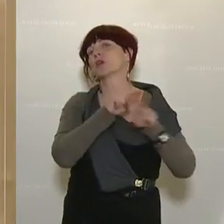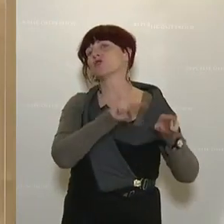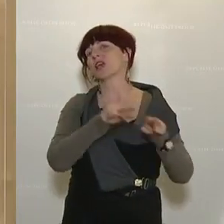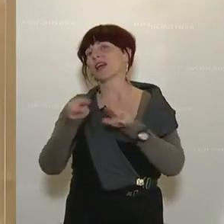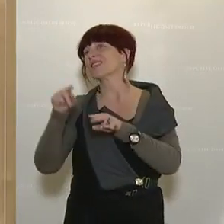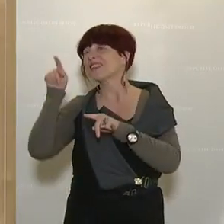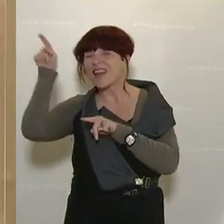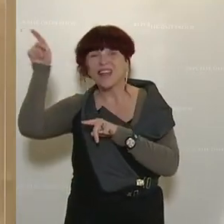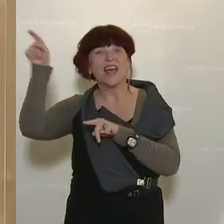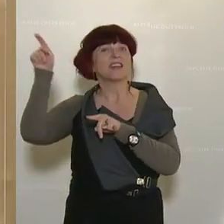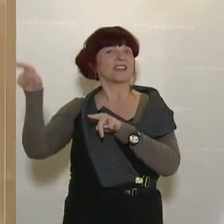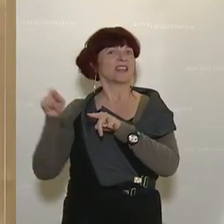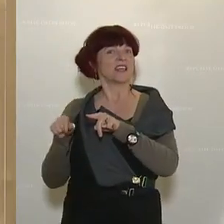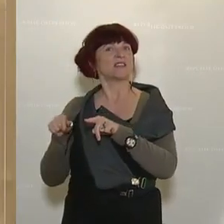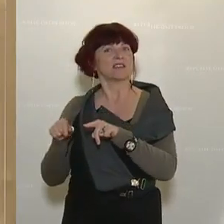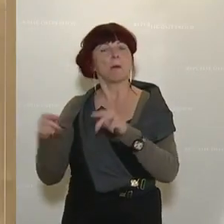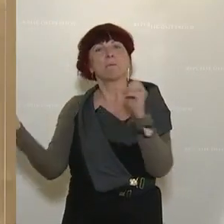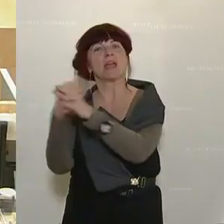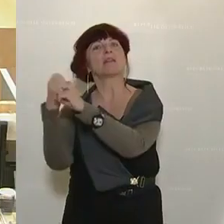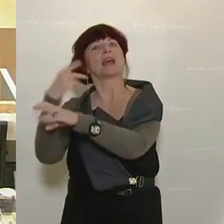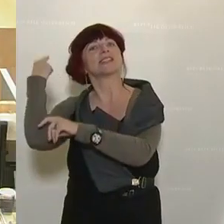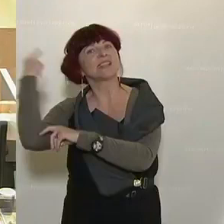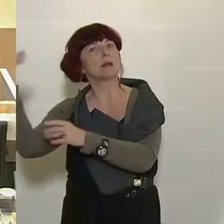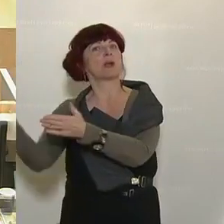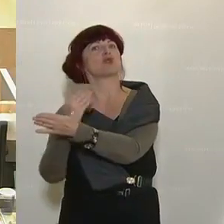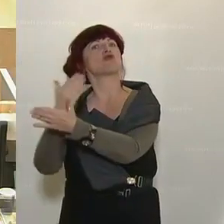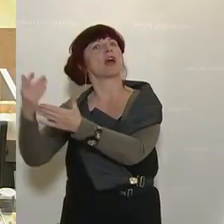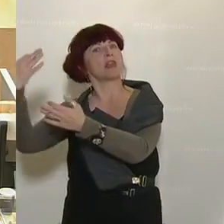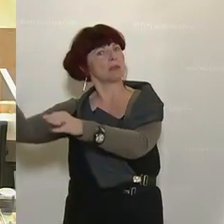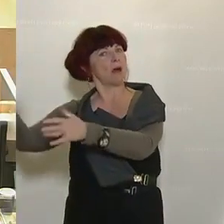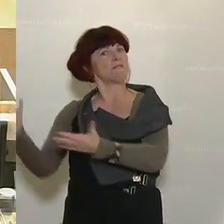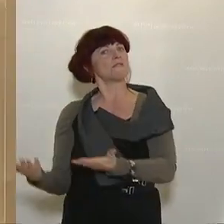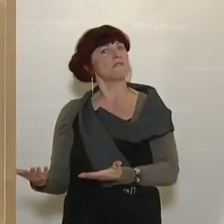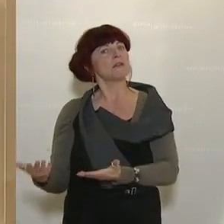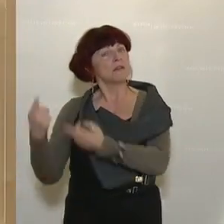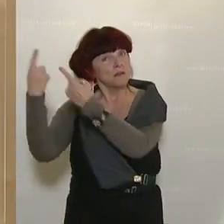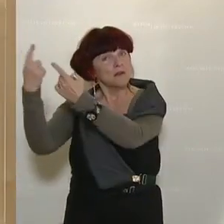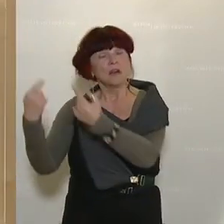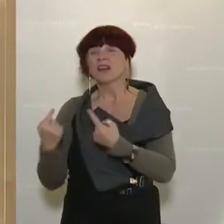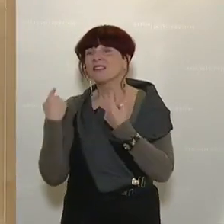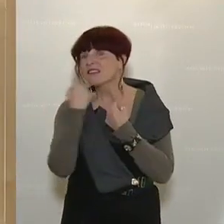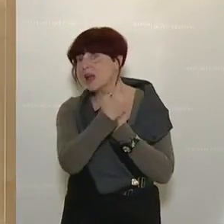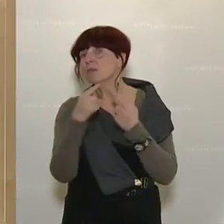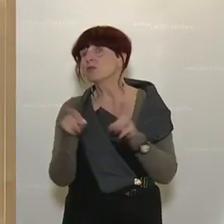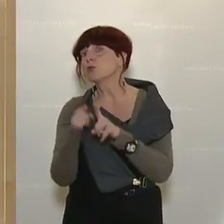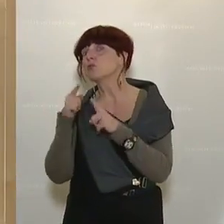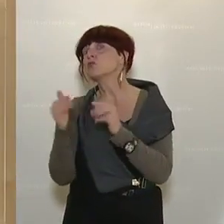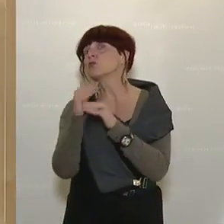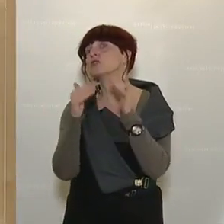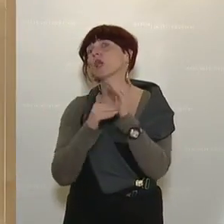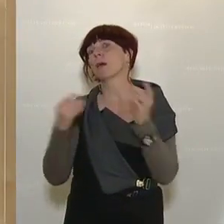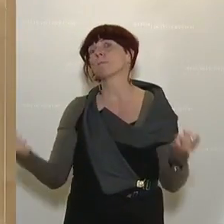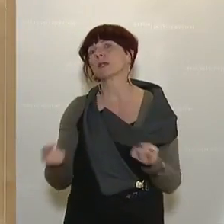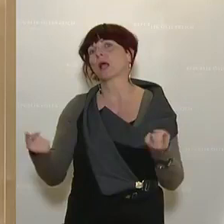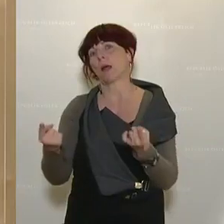Zensururteile über politisch Missliebige, über Andersdenkende aussprechen zu können. Sie betreiben dieses System ja noch,